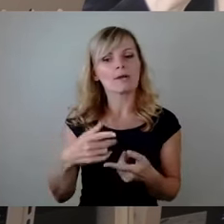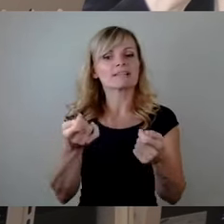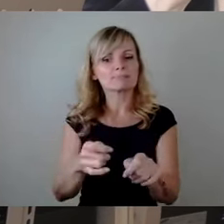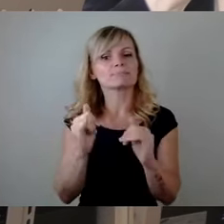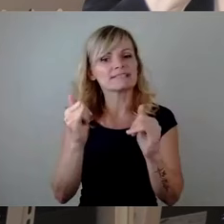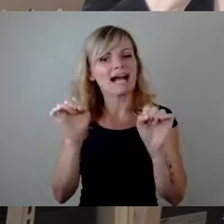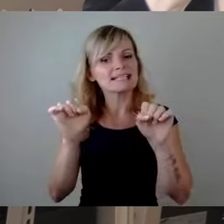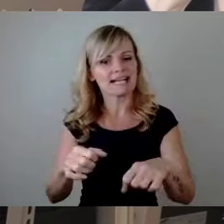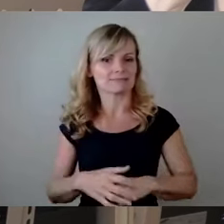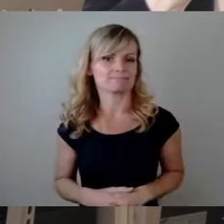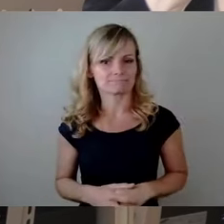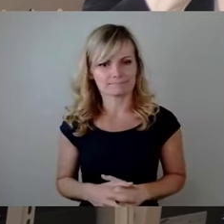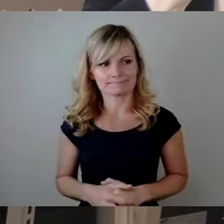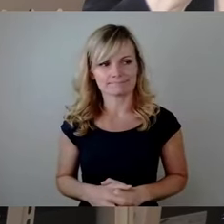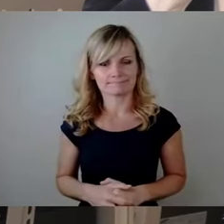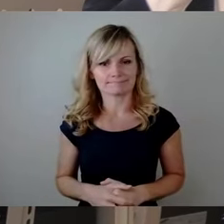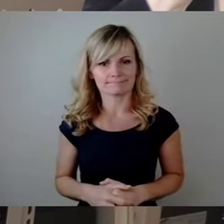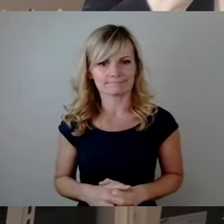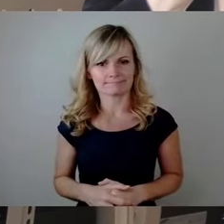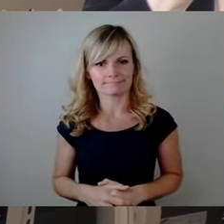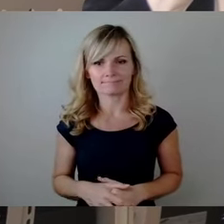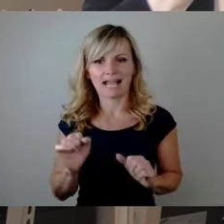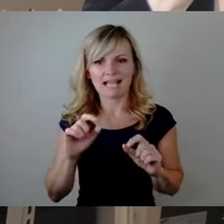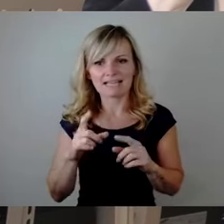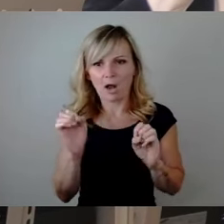es uns, kann es aber auch sein lassen.